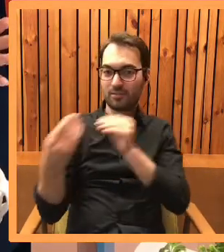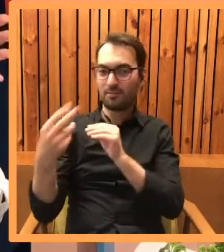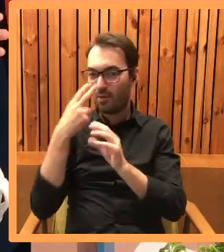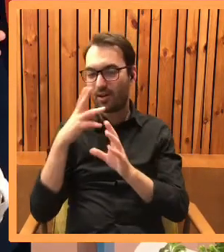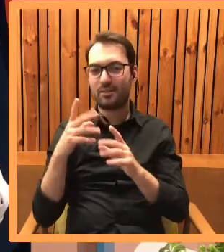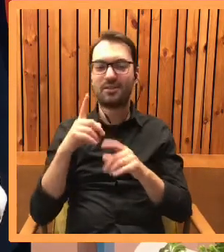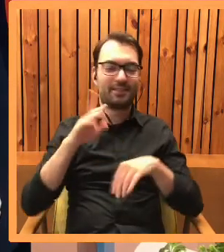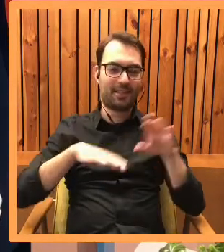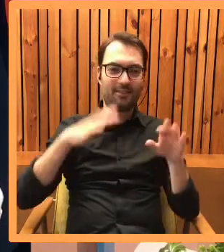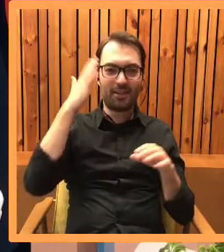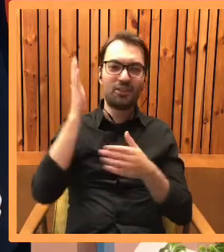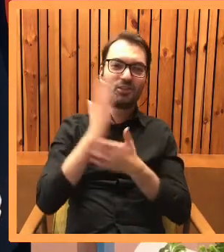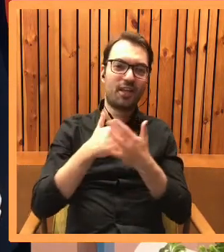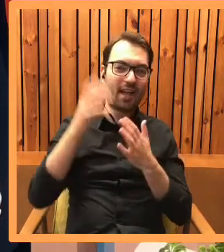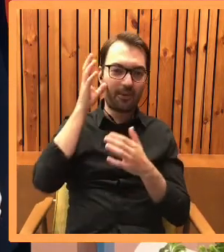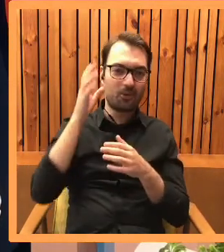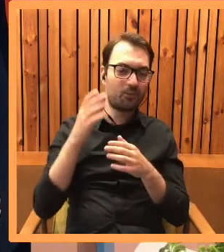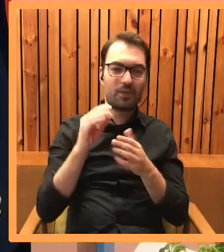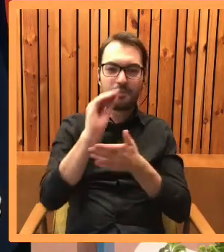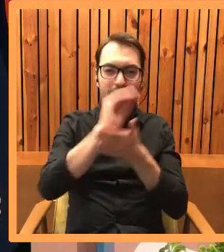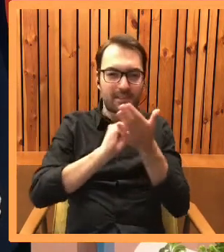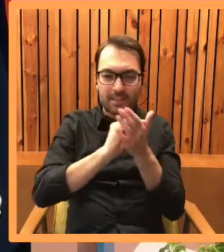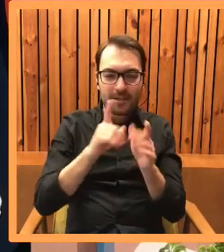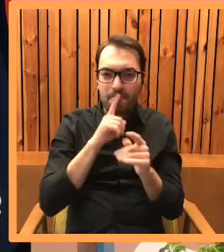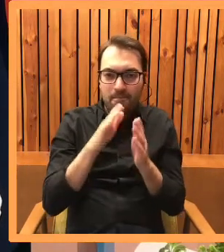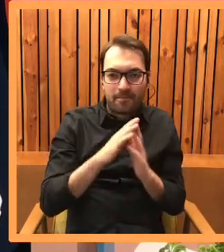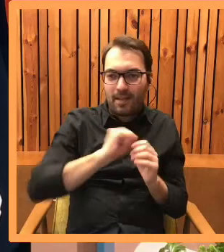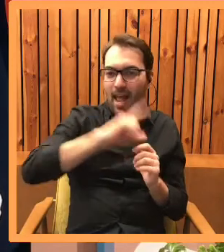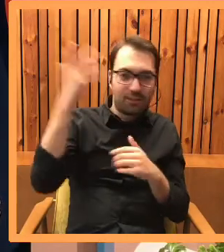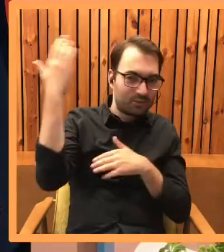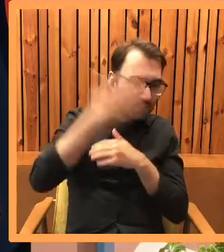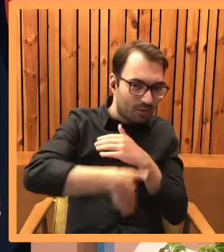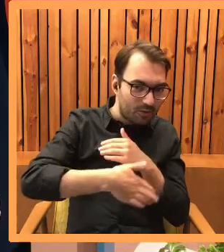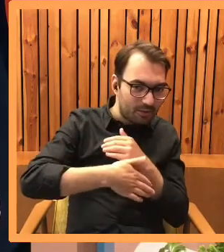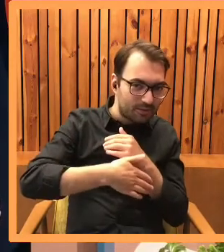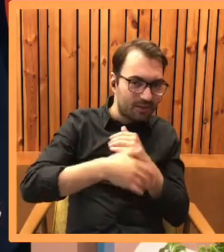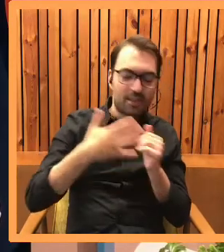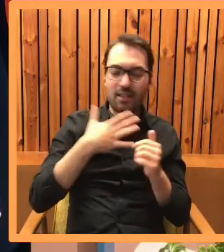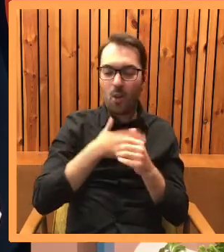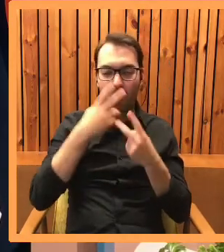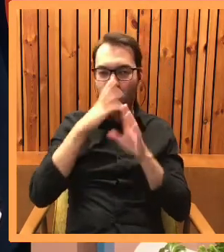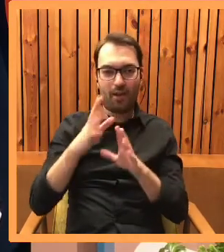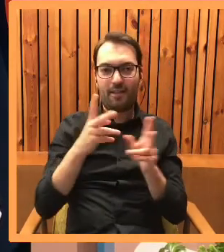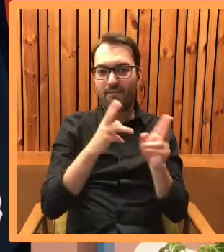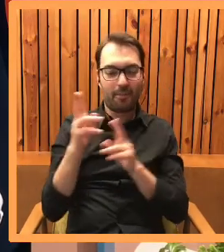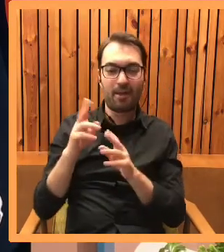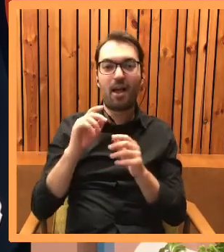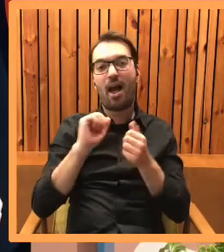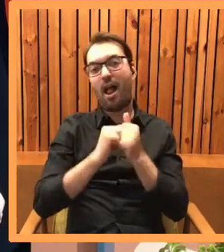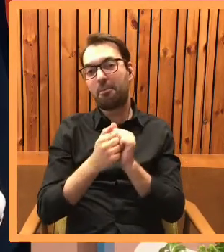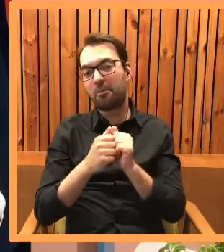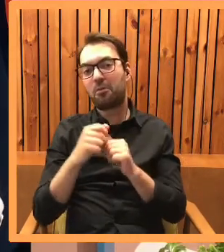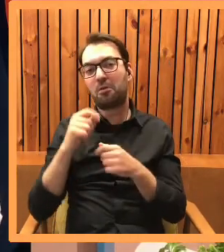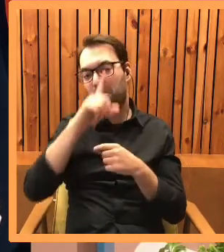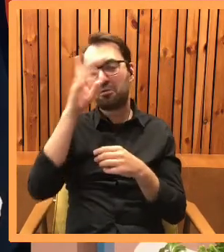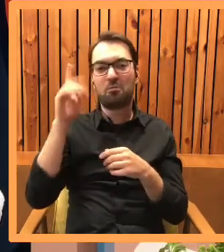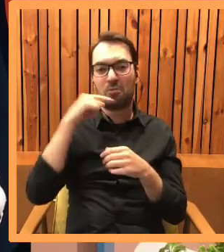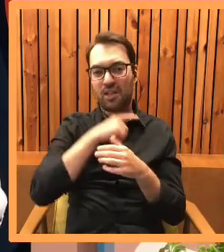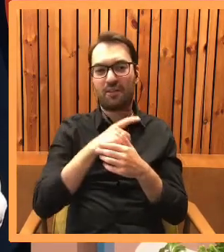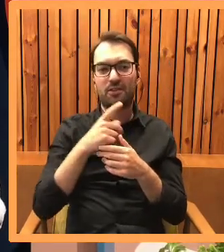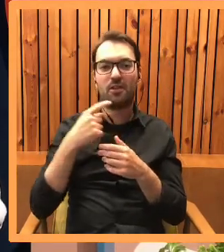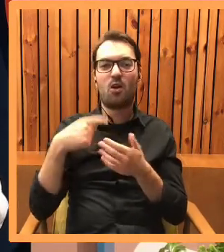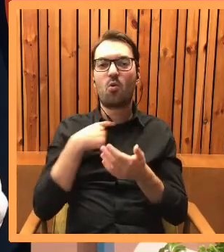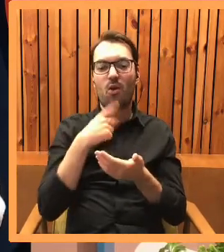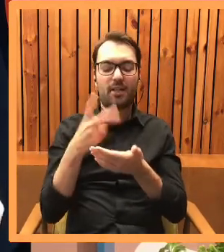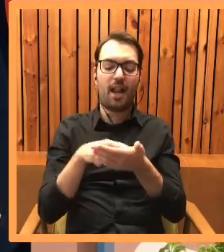Są tacy, którzy chowają książkę w zasadzie do momentu, aż będzie skończona całość i nie znoszą pokazywania fragmentów. A są tacy, którzy potrafią czytać